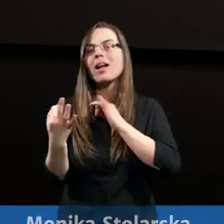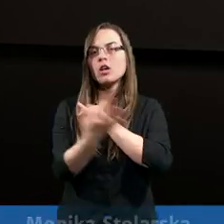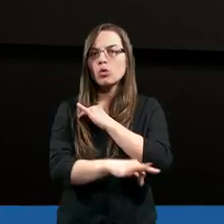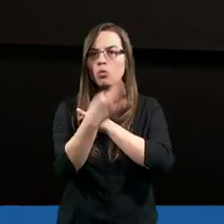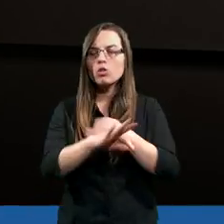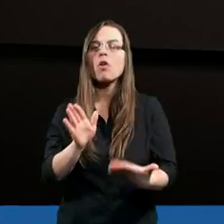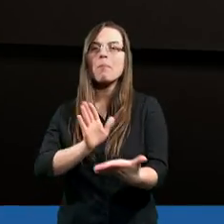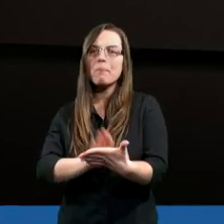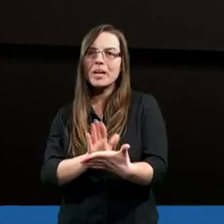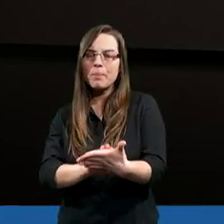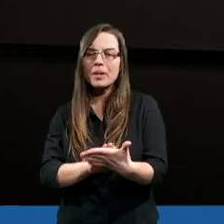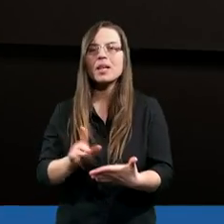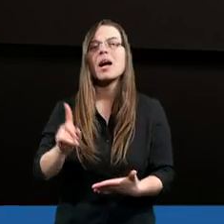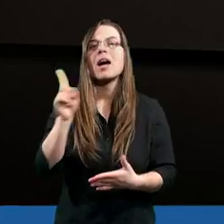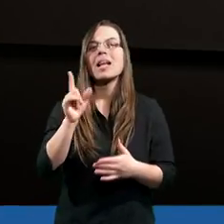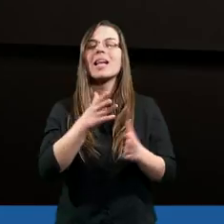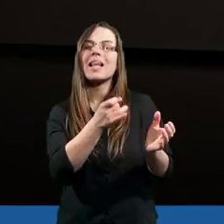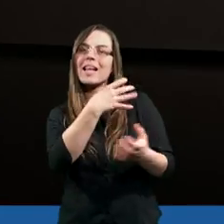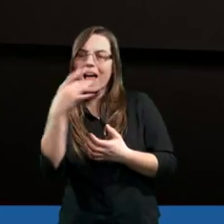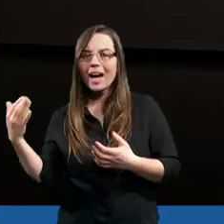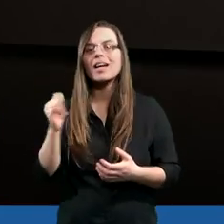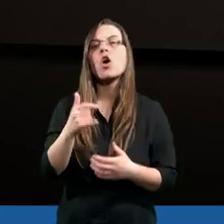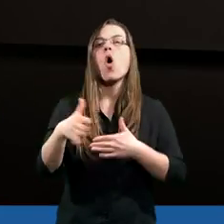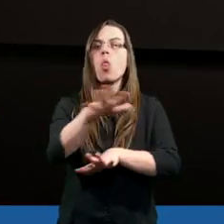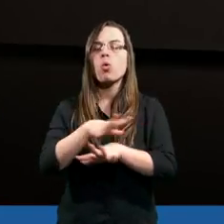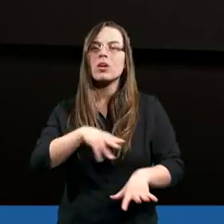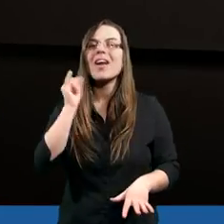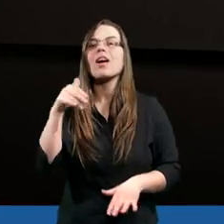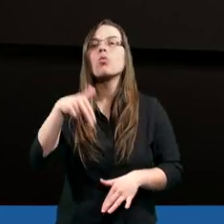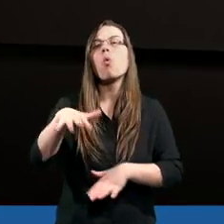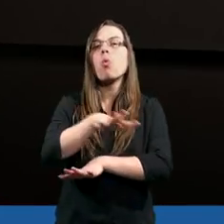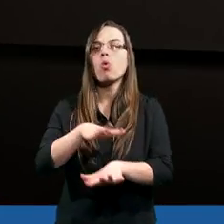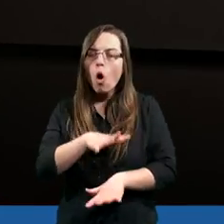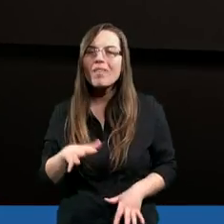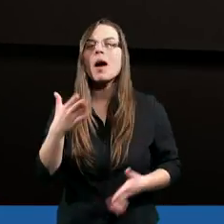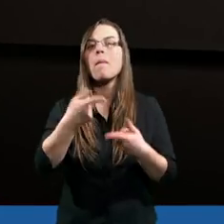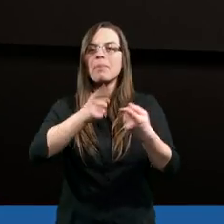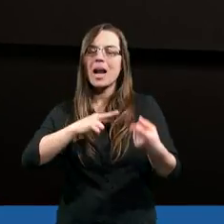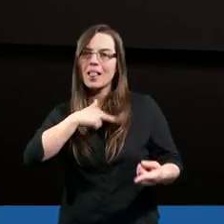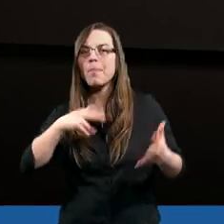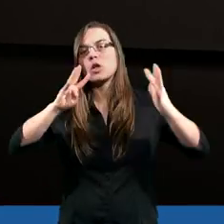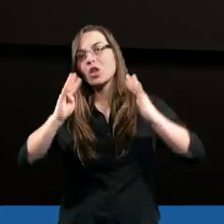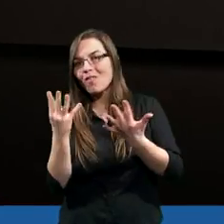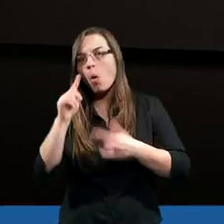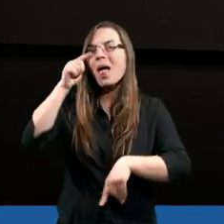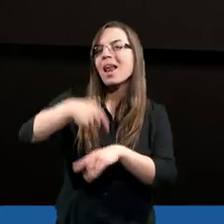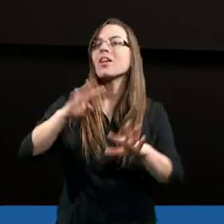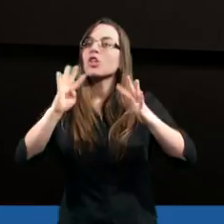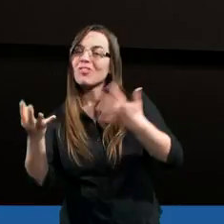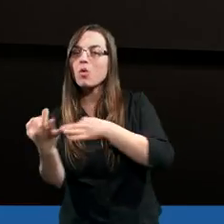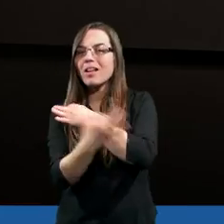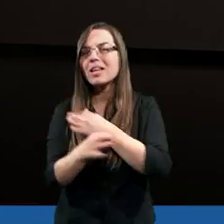Biblii z serii Duch Święty i Uduchowienie. Przed nami dziewiąta lekcja, dziewiąte studium